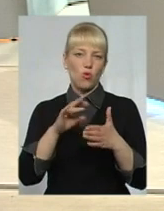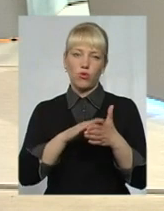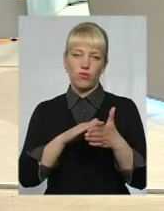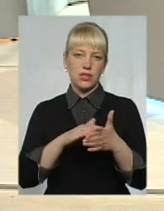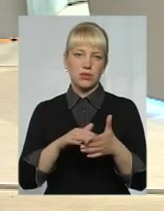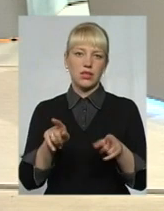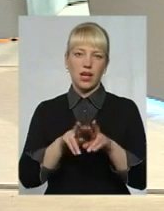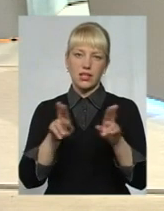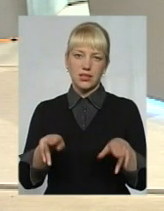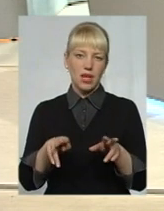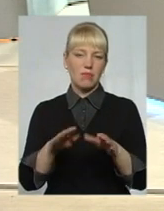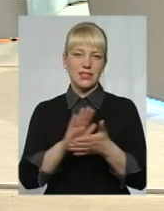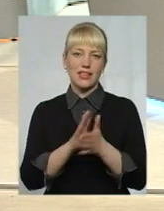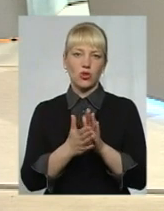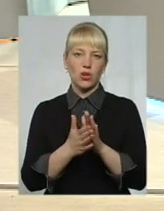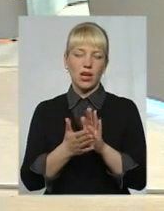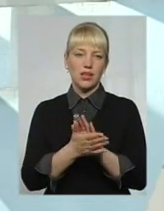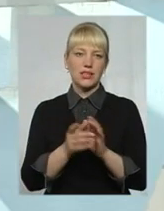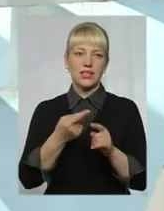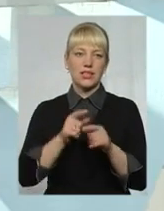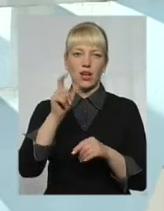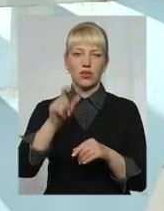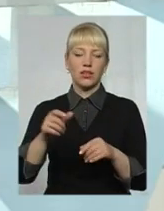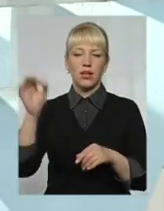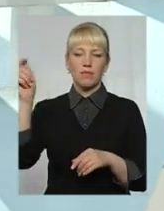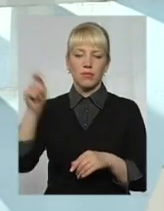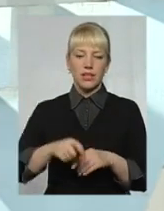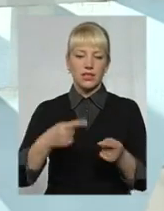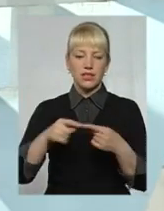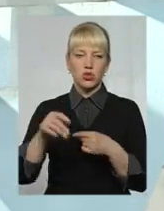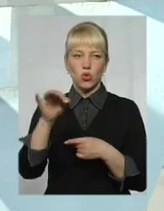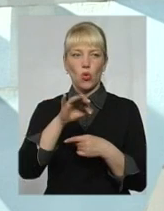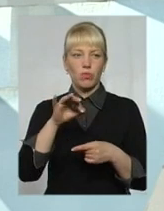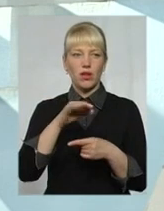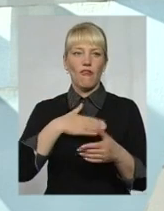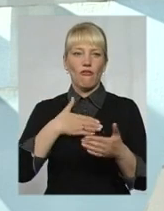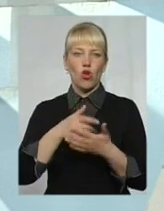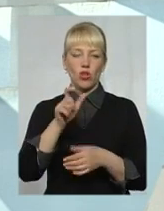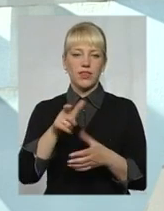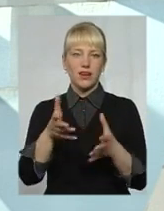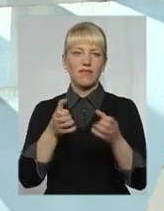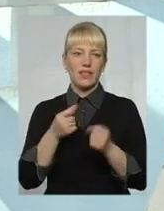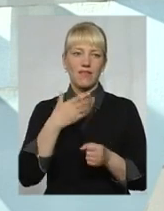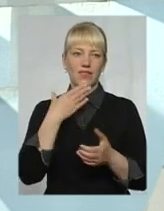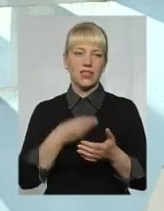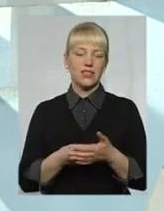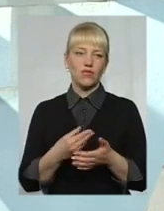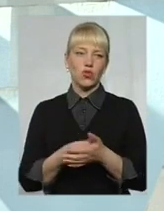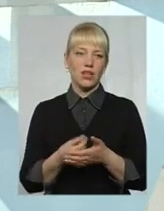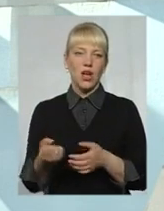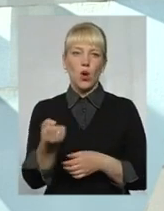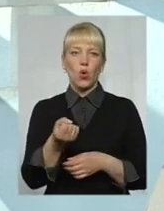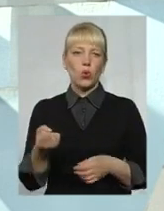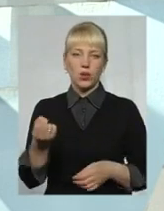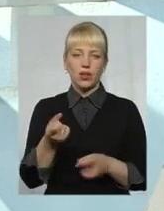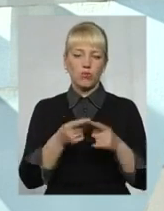така сама аналогічна ситуація, тільки ця людина приїхала з іншої області, громадська, волонтер взяв на своє утримання